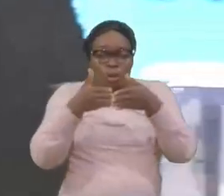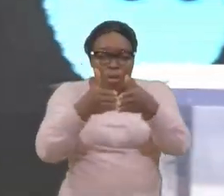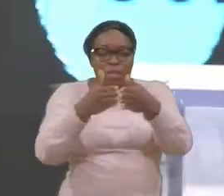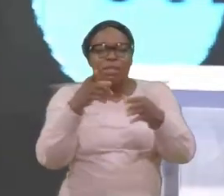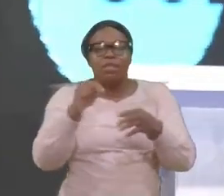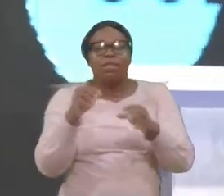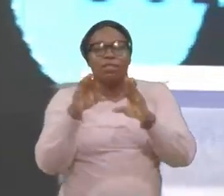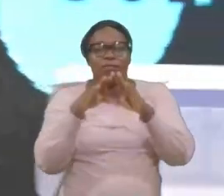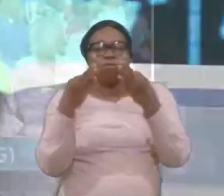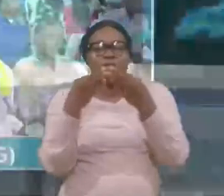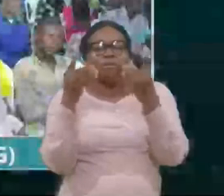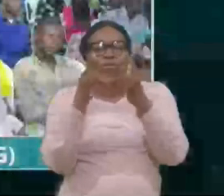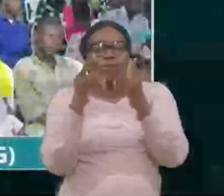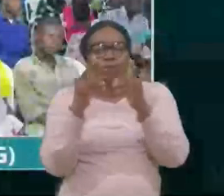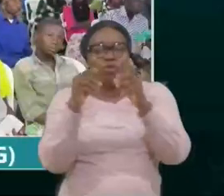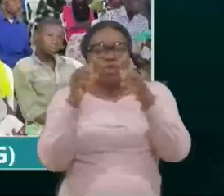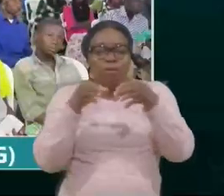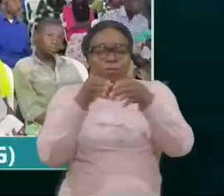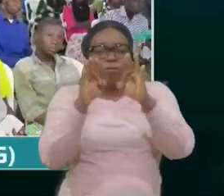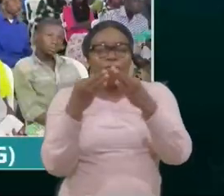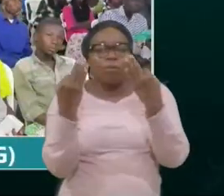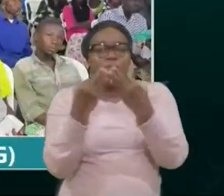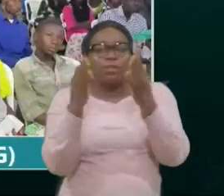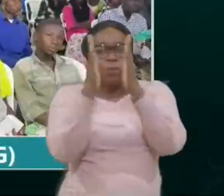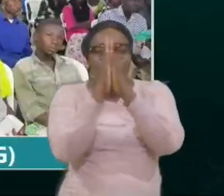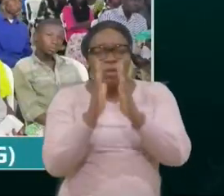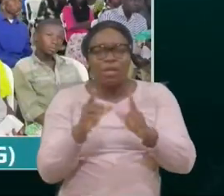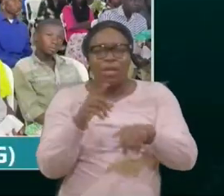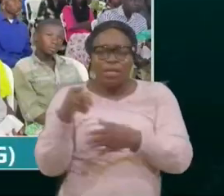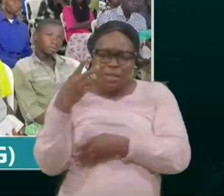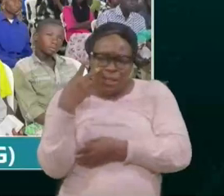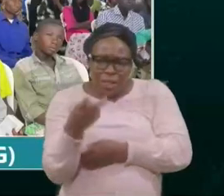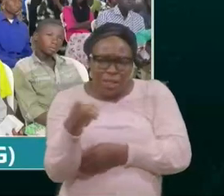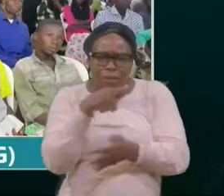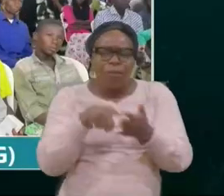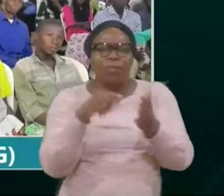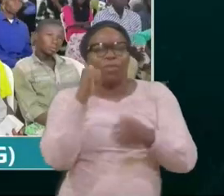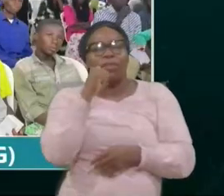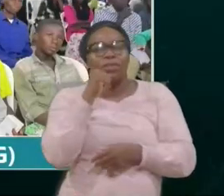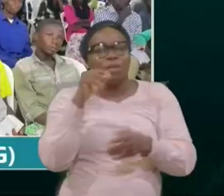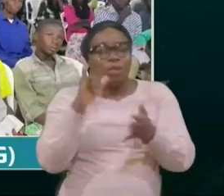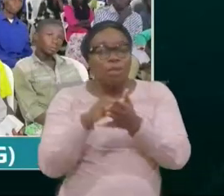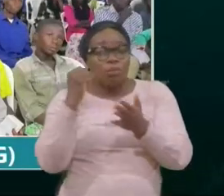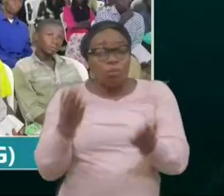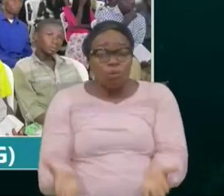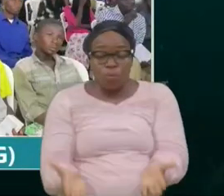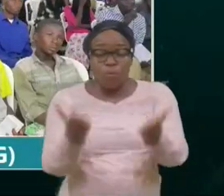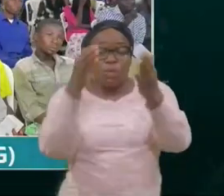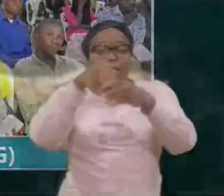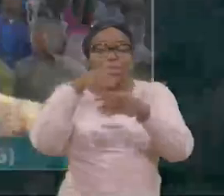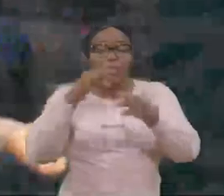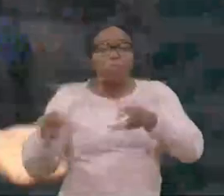était même, Dans la dévotion, Regardez ce qu'il est devenu, Regardez cette jeune fille, On l'a élevée, Dans la voix, Du seigneur,